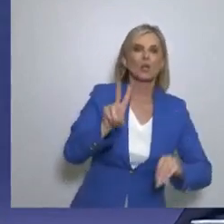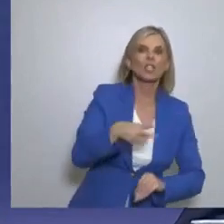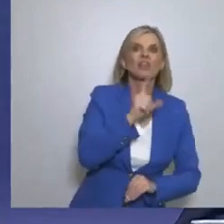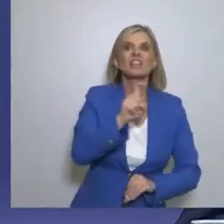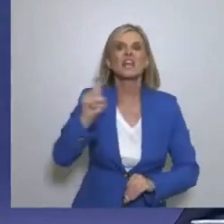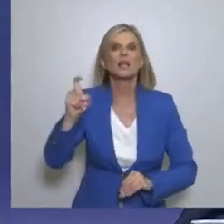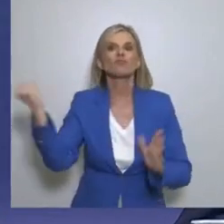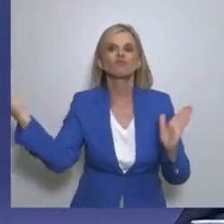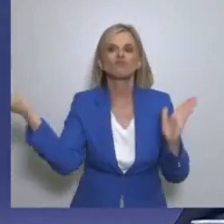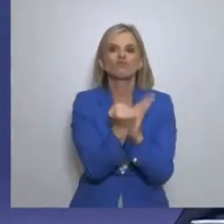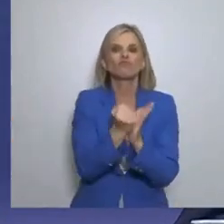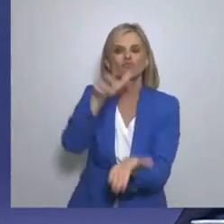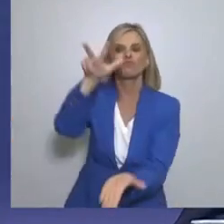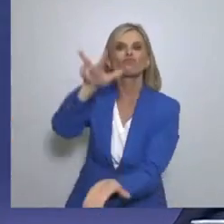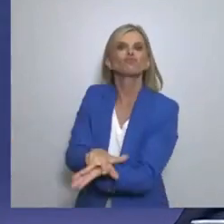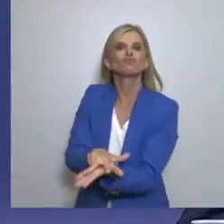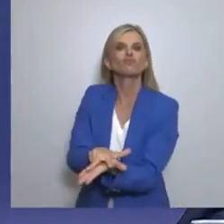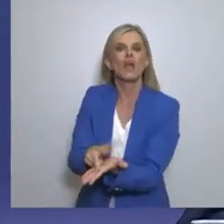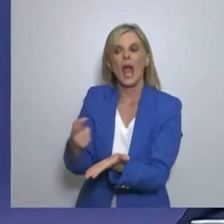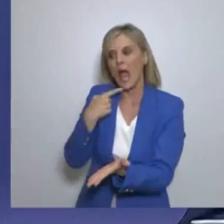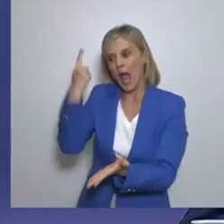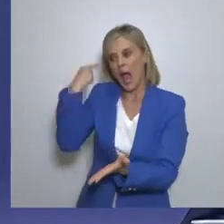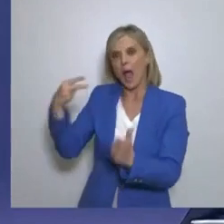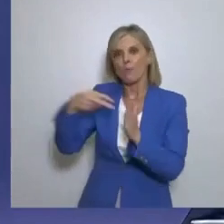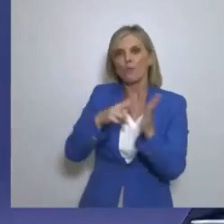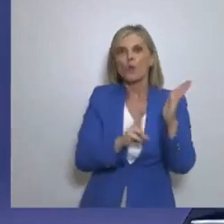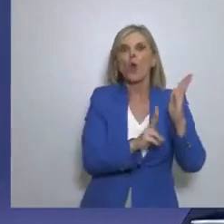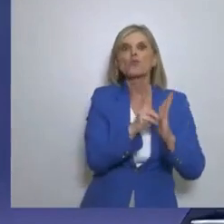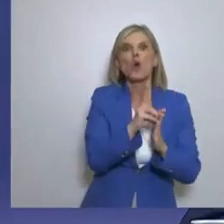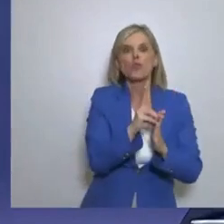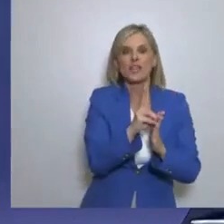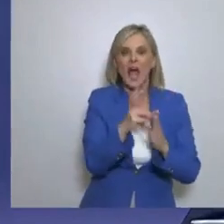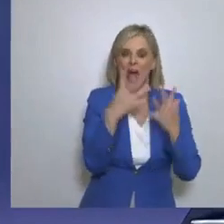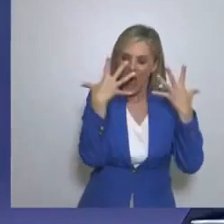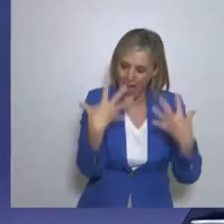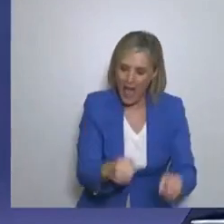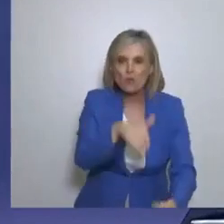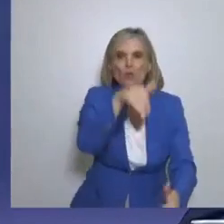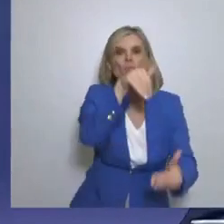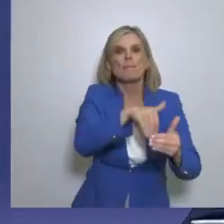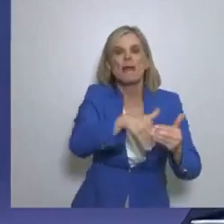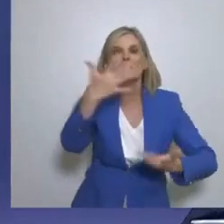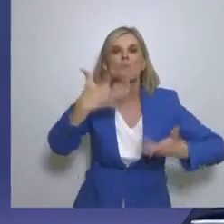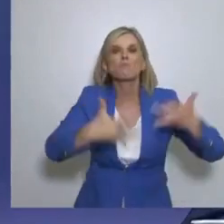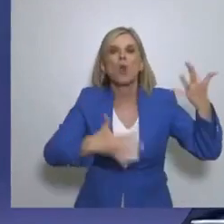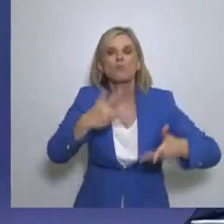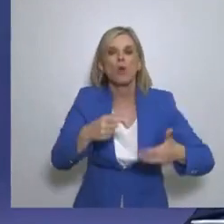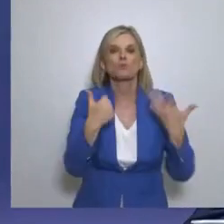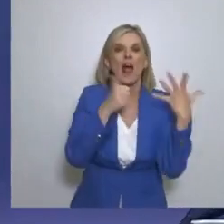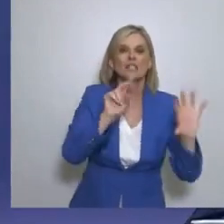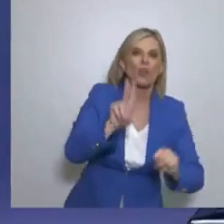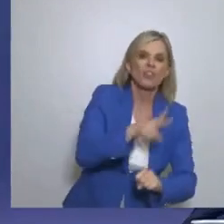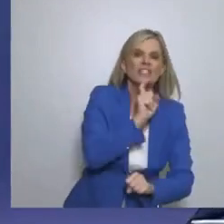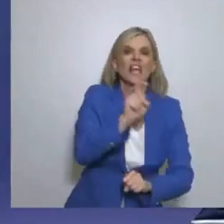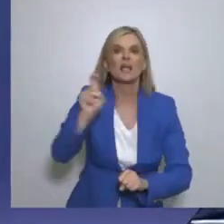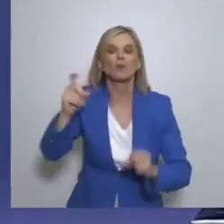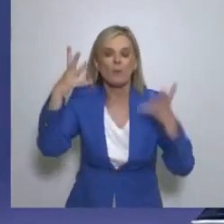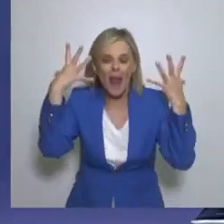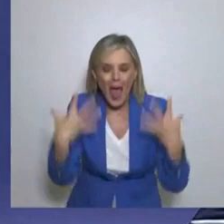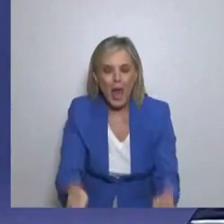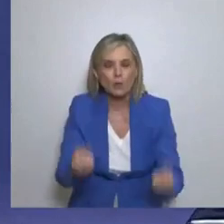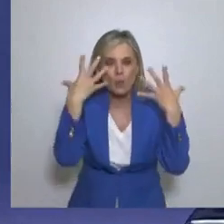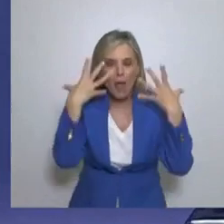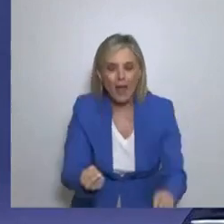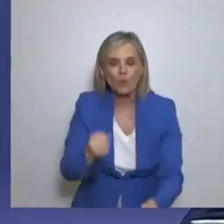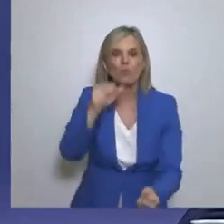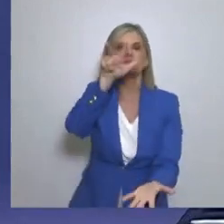πιστοποιημένο από το 2012 και είναι πάντα στους προϋπολογισμούς και στους απολογισμούς αυτής της χώρας με νόμο κάθε χρόνο